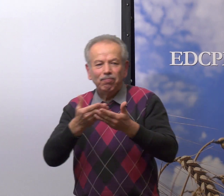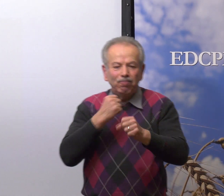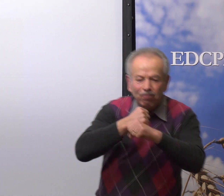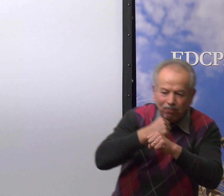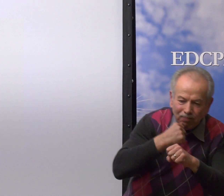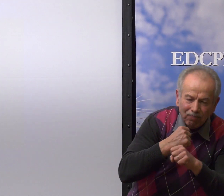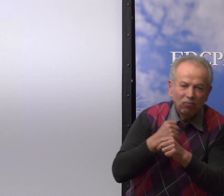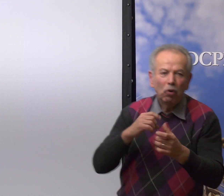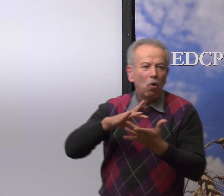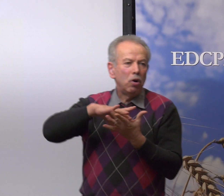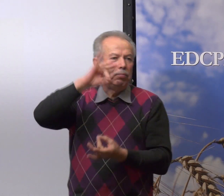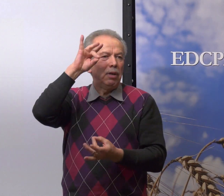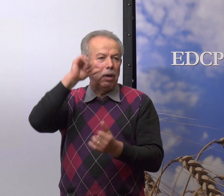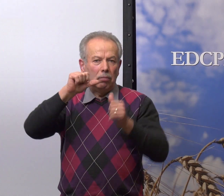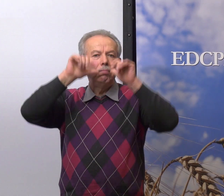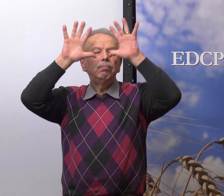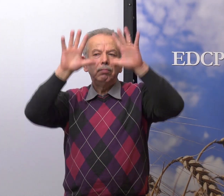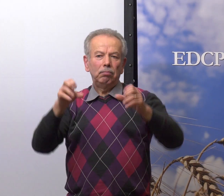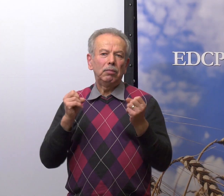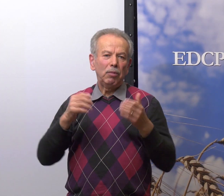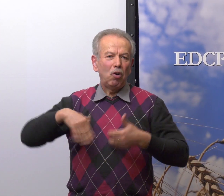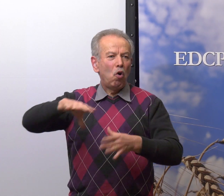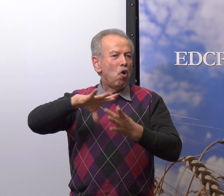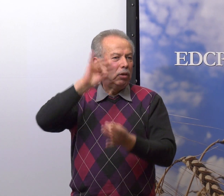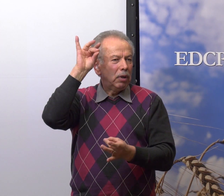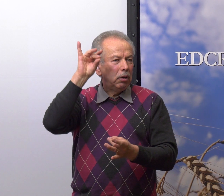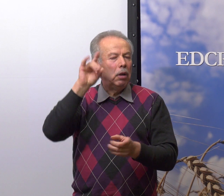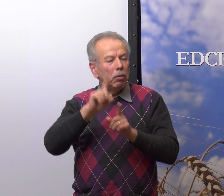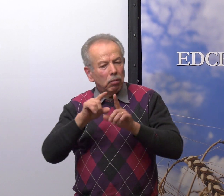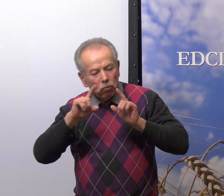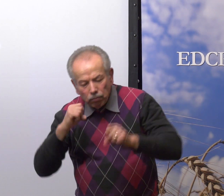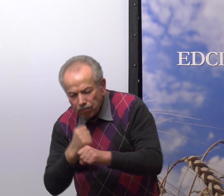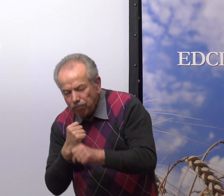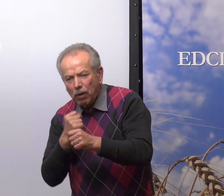Mi adja ezt az egységet? Jézus Krisztus, aki velünk van.